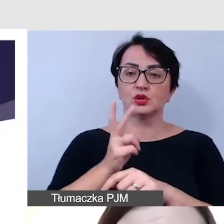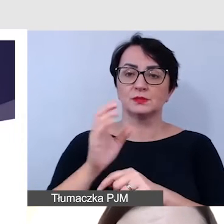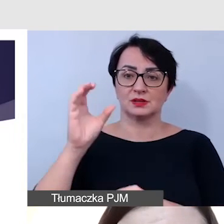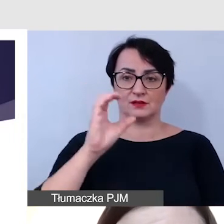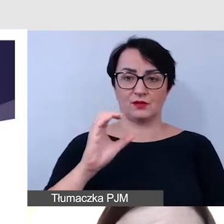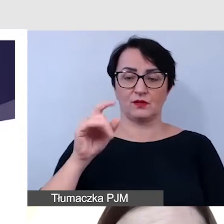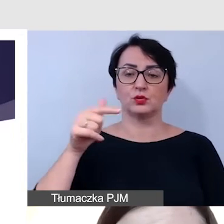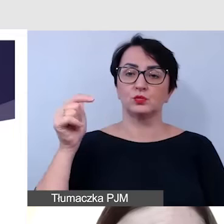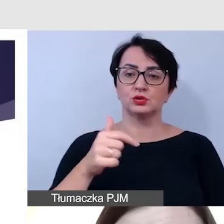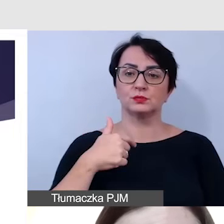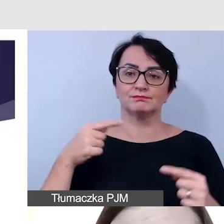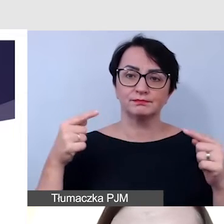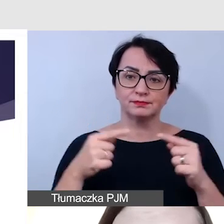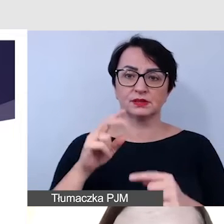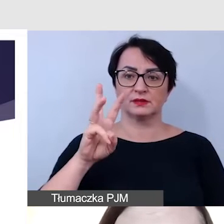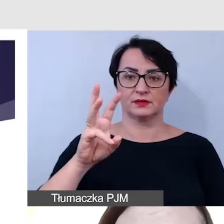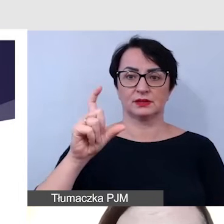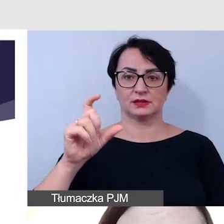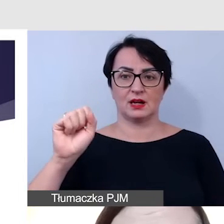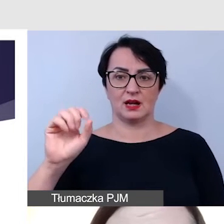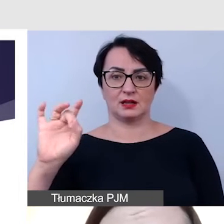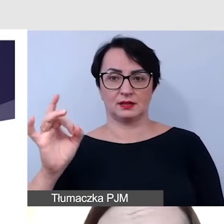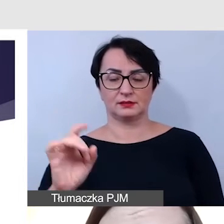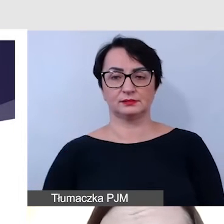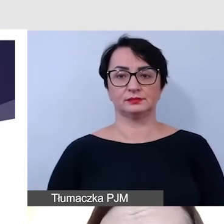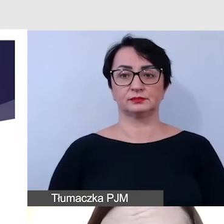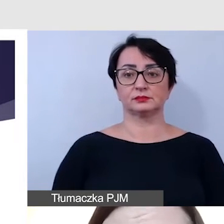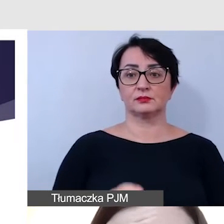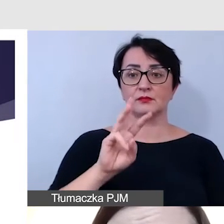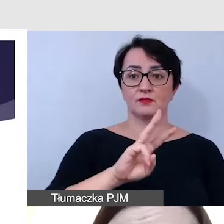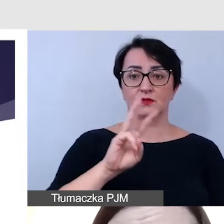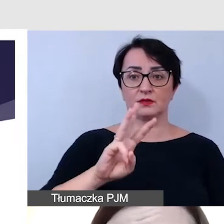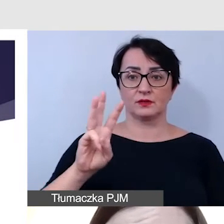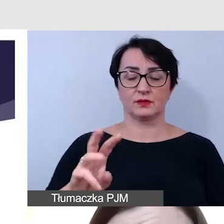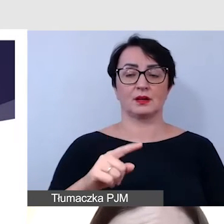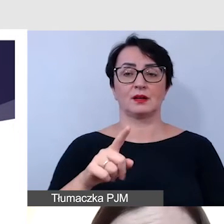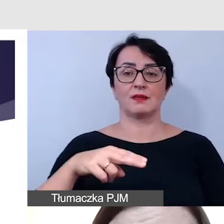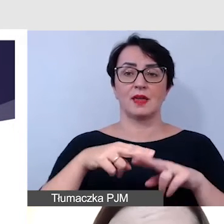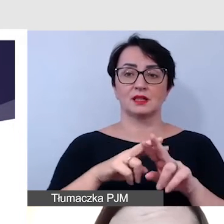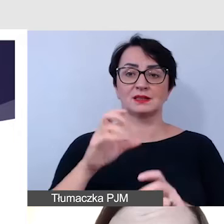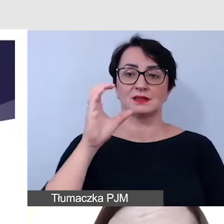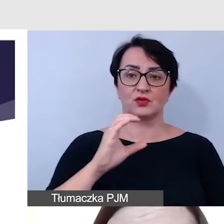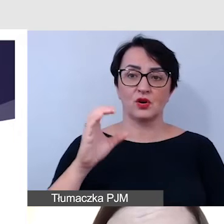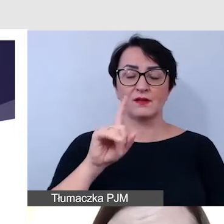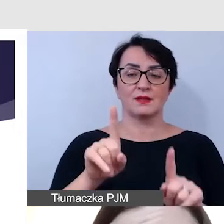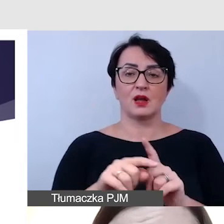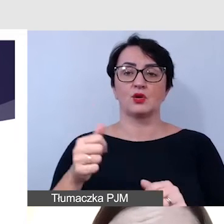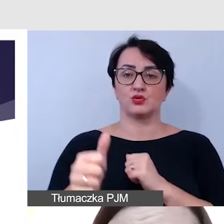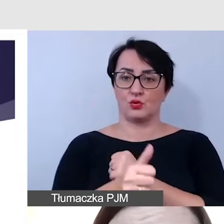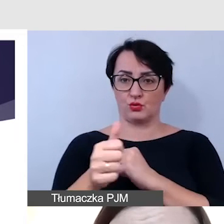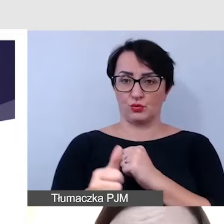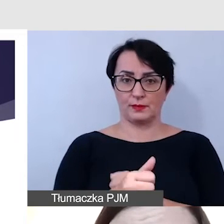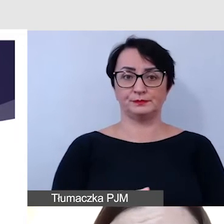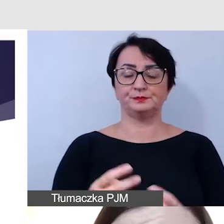muszą być zgodne z WCAG. Strona internetowa, narzędzia cyfrowe, dokumenty. Zarówno